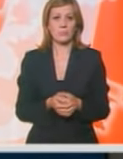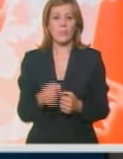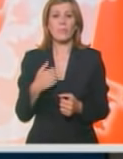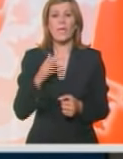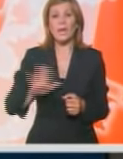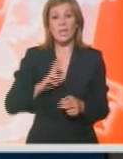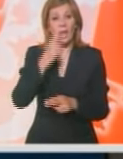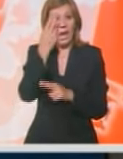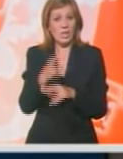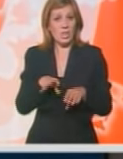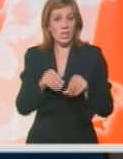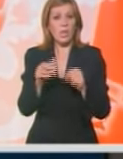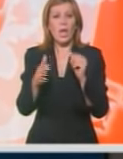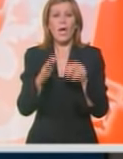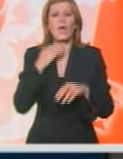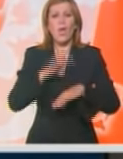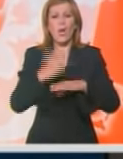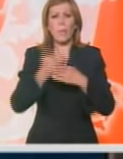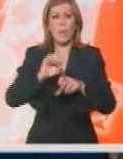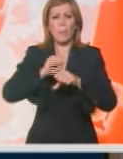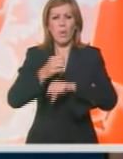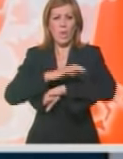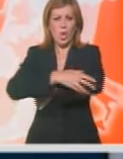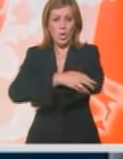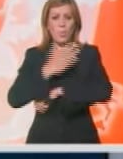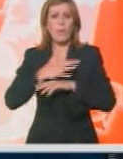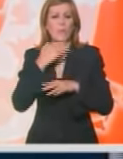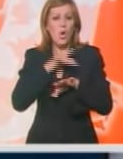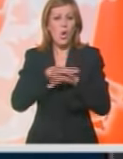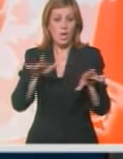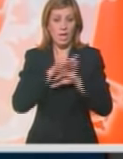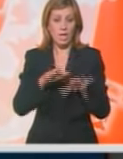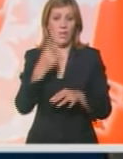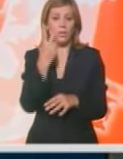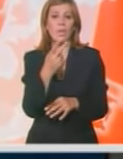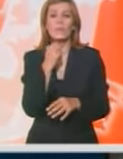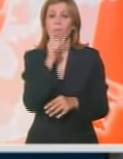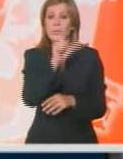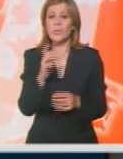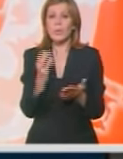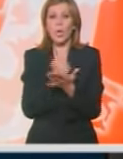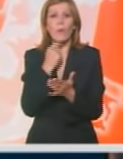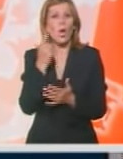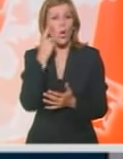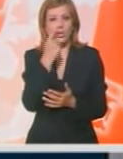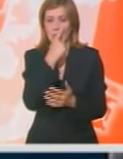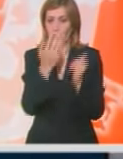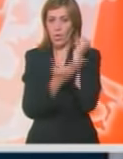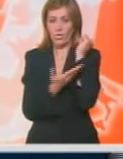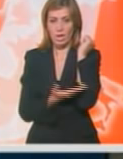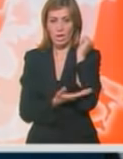Žena je ležala na zemlji, noga je bila slomljena iznad kolena, bilo je puno krvi. Dva muškarca zadobila su povrede očiju.